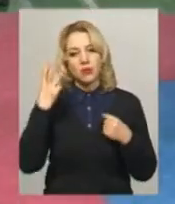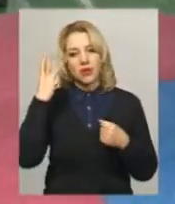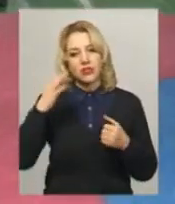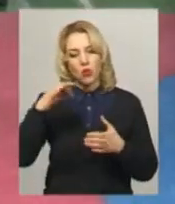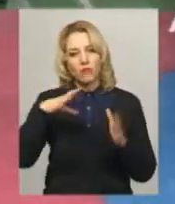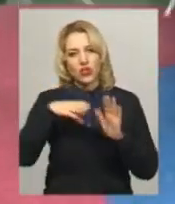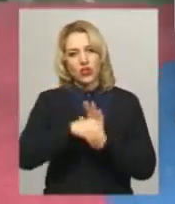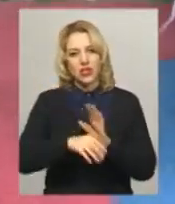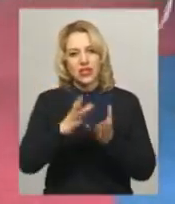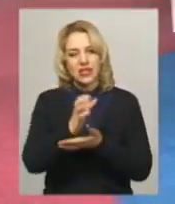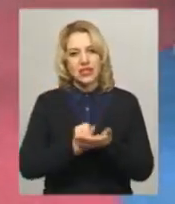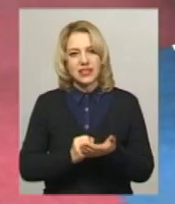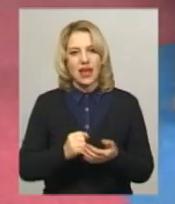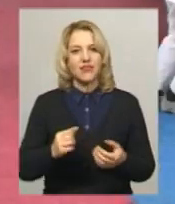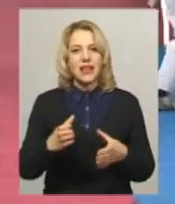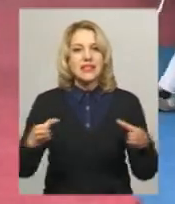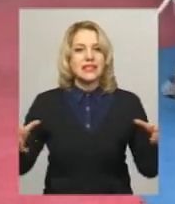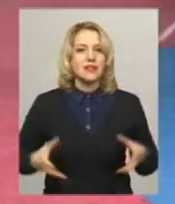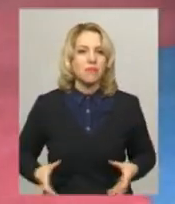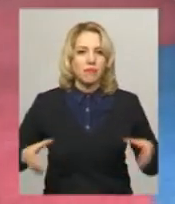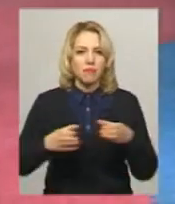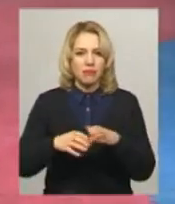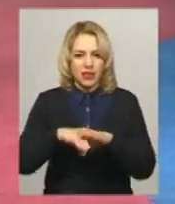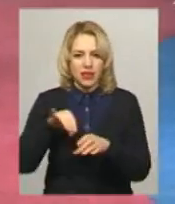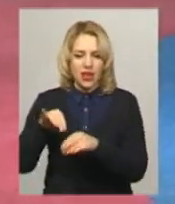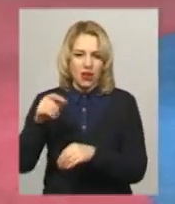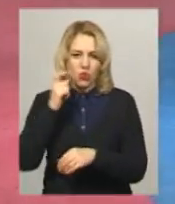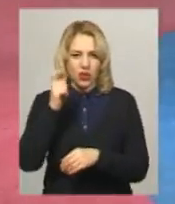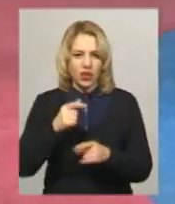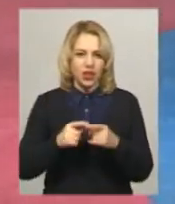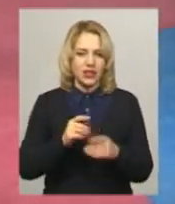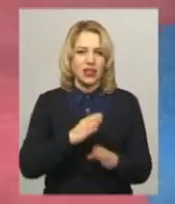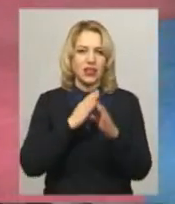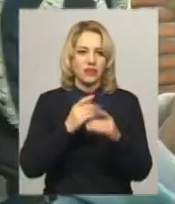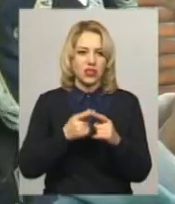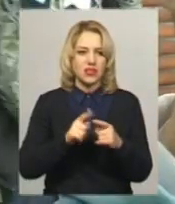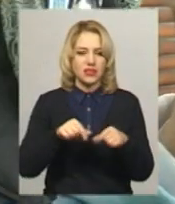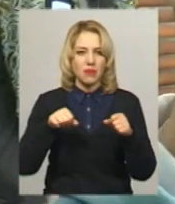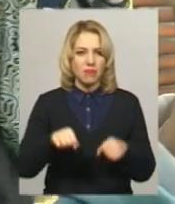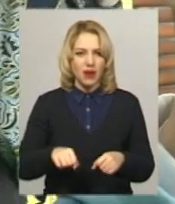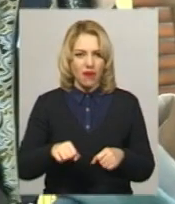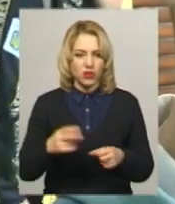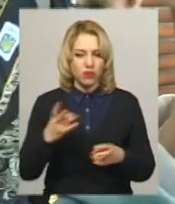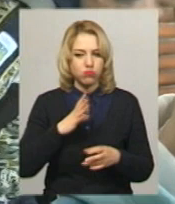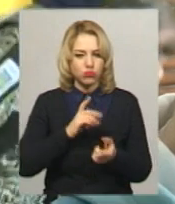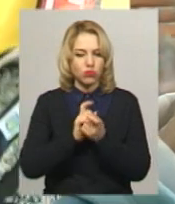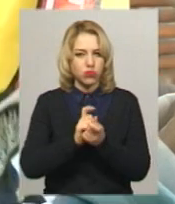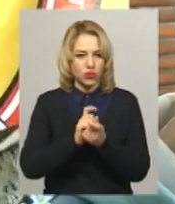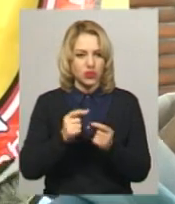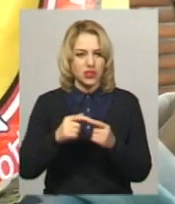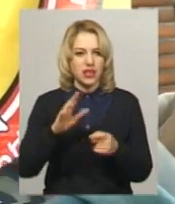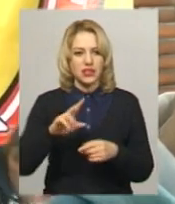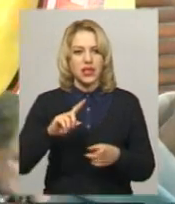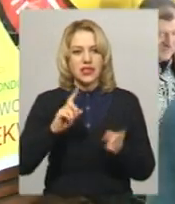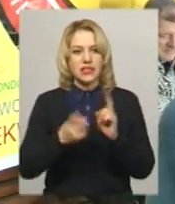увійшли до складу резервної збірної України з хеквандо. Микета Вільчук каже, за це право йому треба було боротися. Я став чемпіоном етапу Кубку